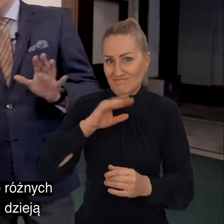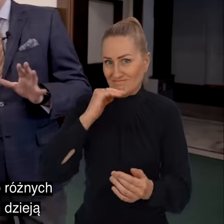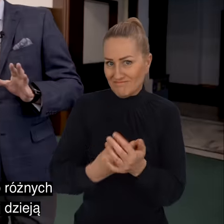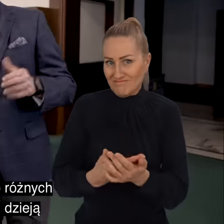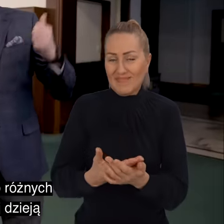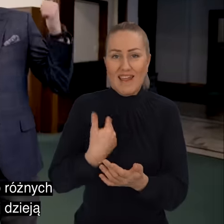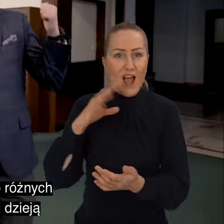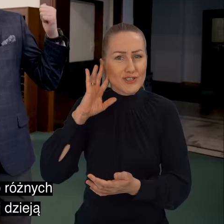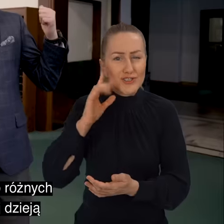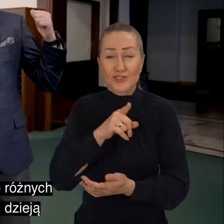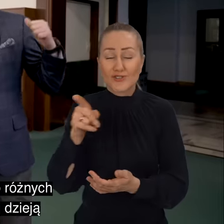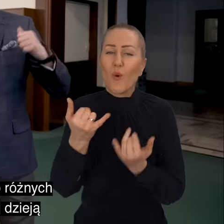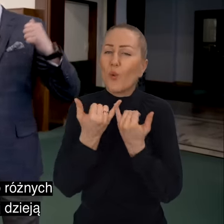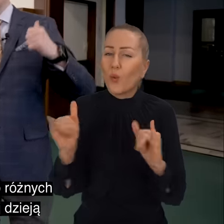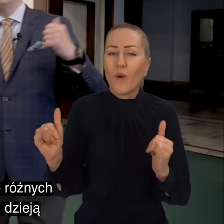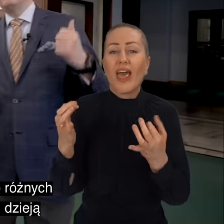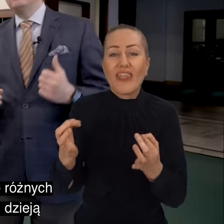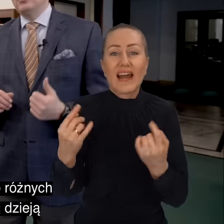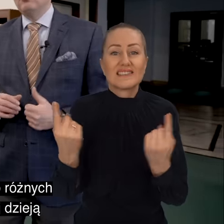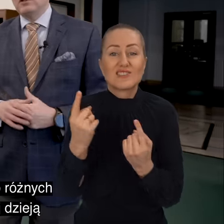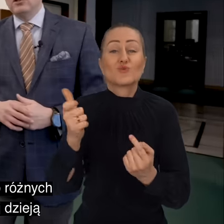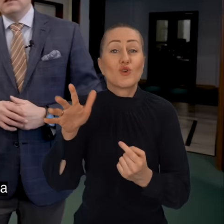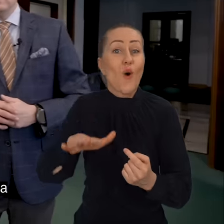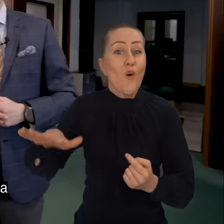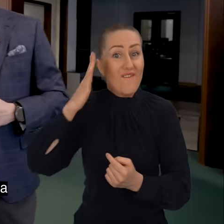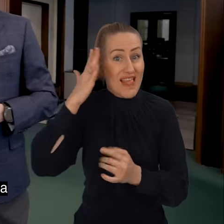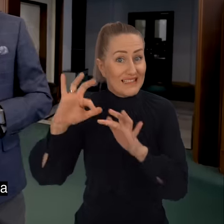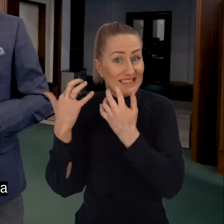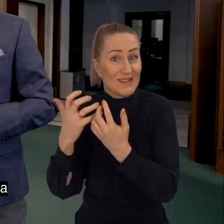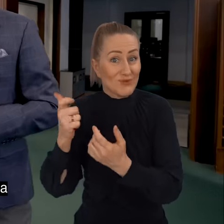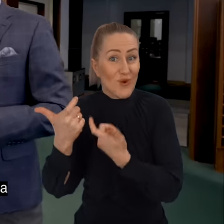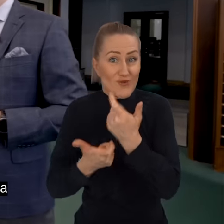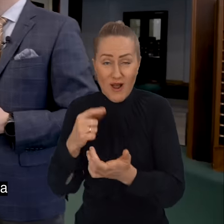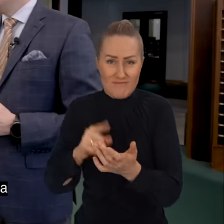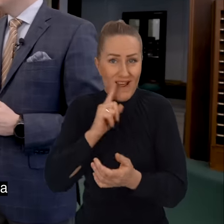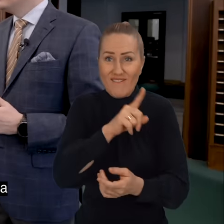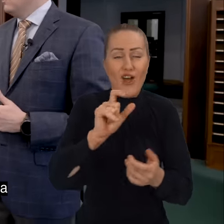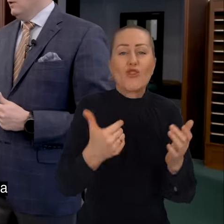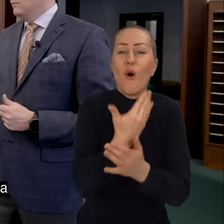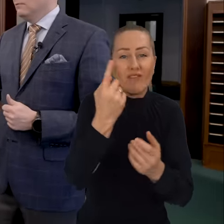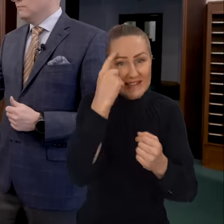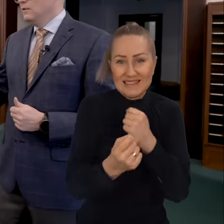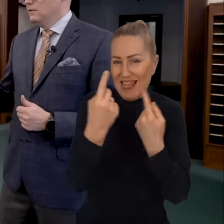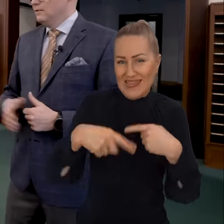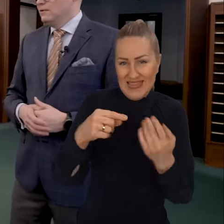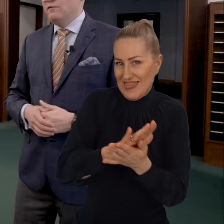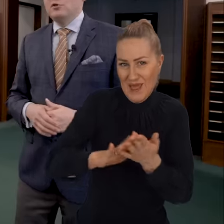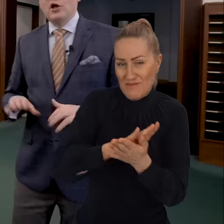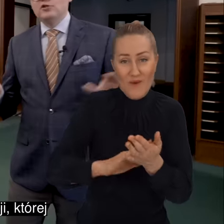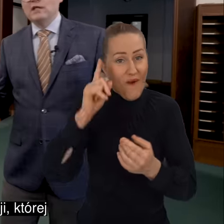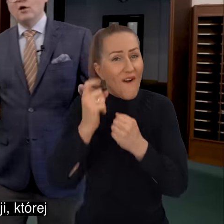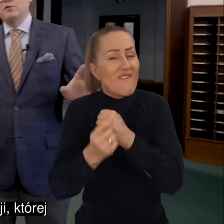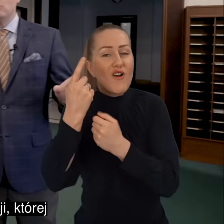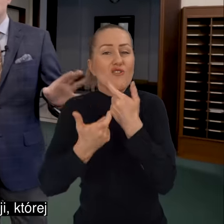Mówiąc szczerze, to jak słyszę o różnych rzeczach, które się dzisiaj tutaj dzieją na sali sejmowej, to chyba Nihilnowi Subsole. Nihilnowi Subsole. Nie